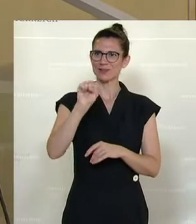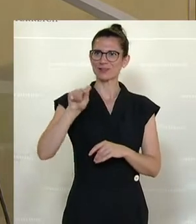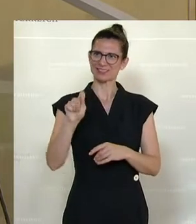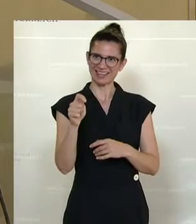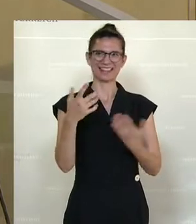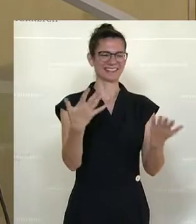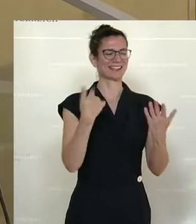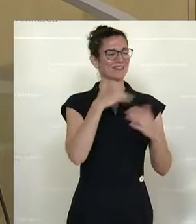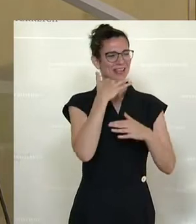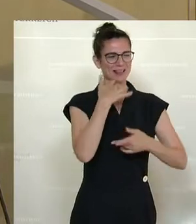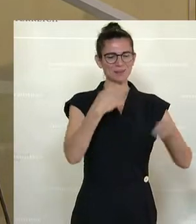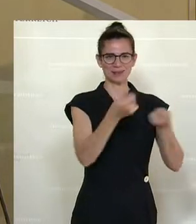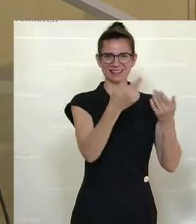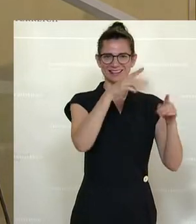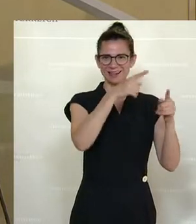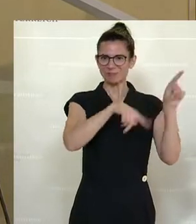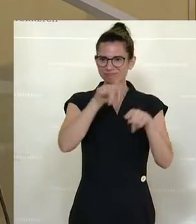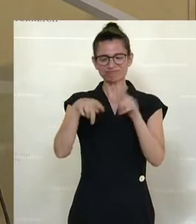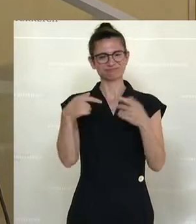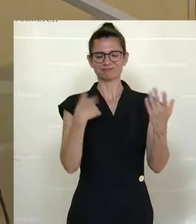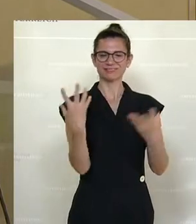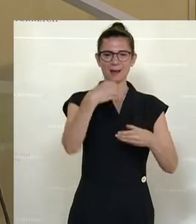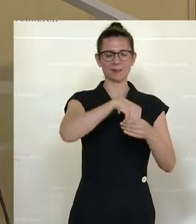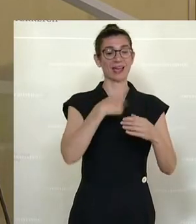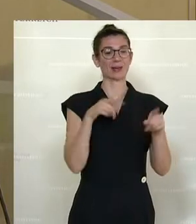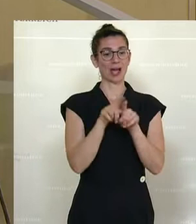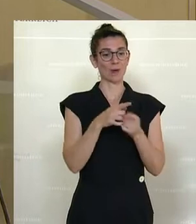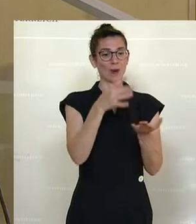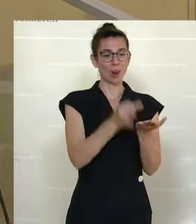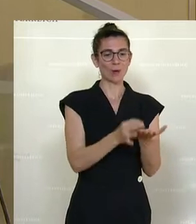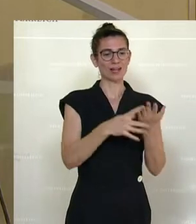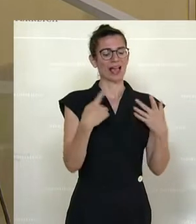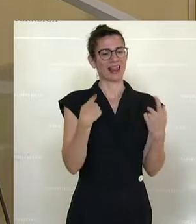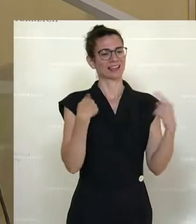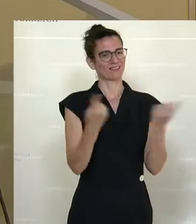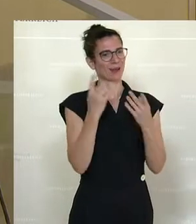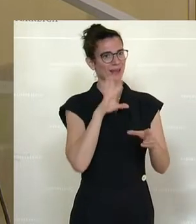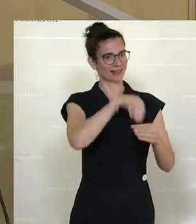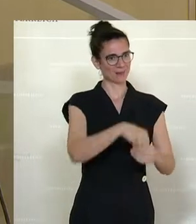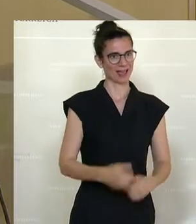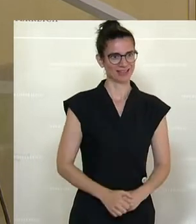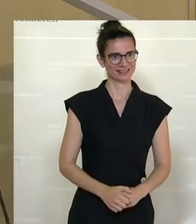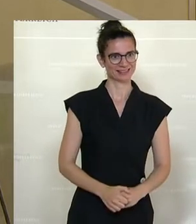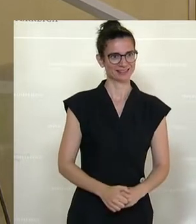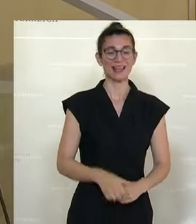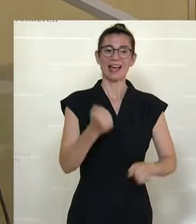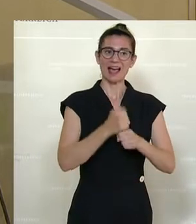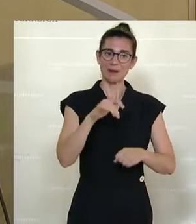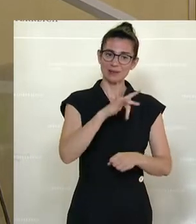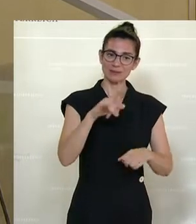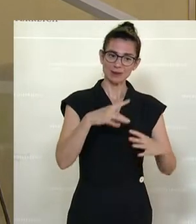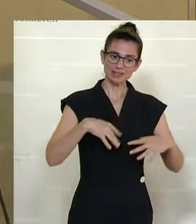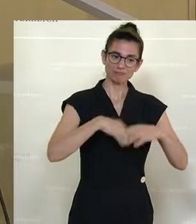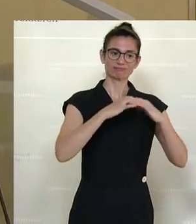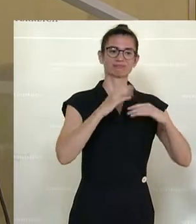Betriebe, die in Österreich bis hin zum lokalen Gewerbe beteiligt sind und Arbeitsplätze schaffen